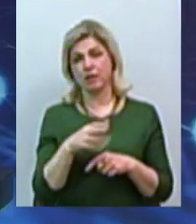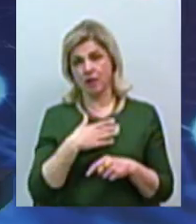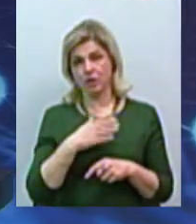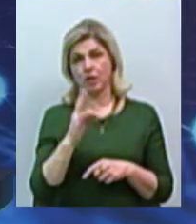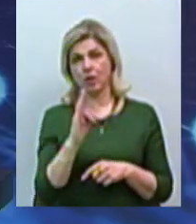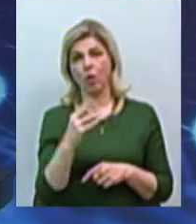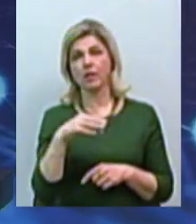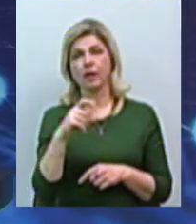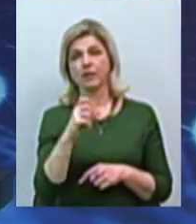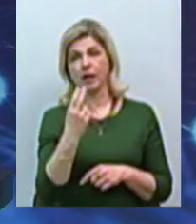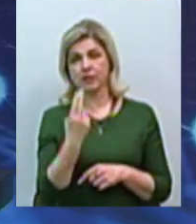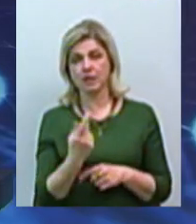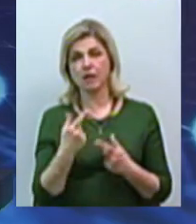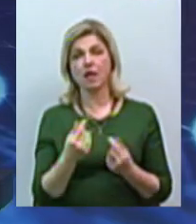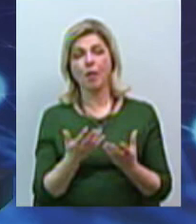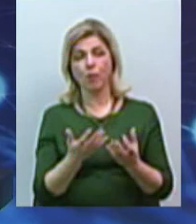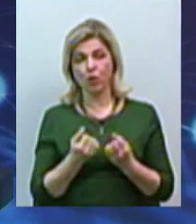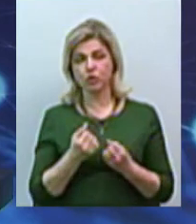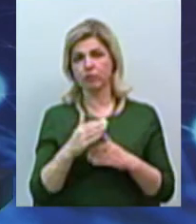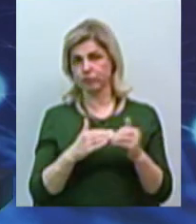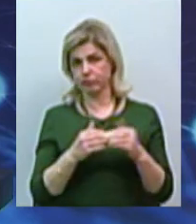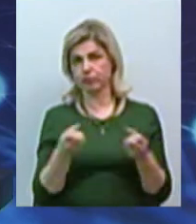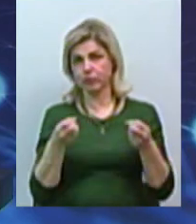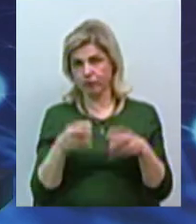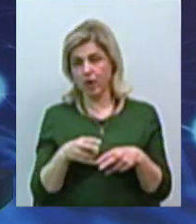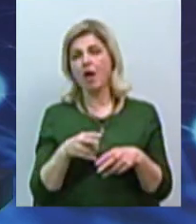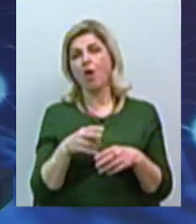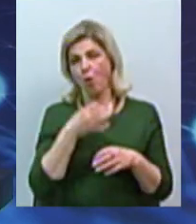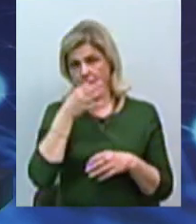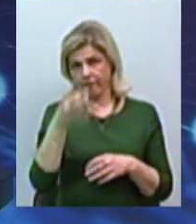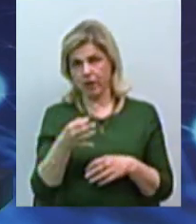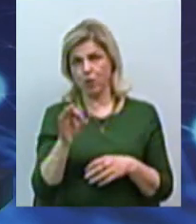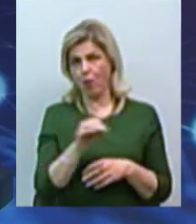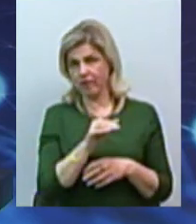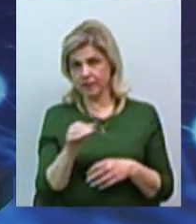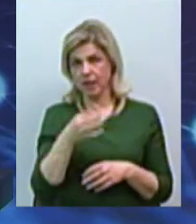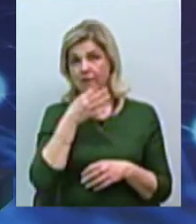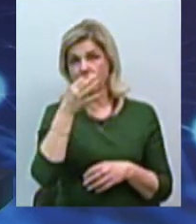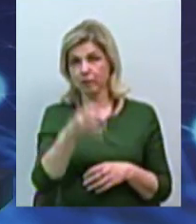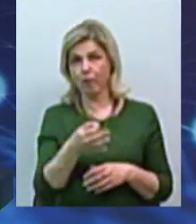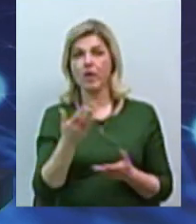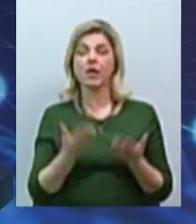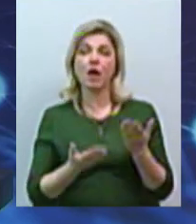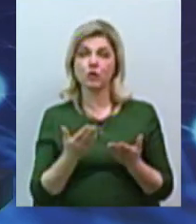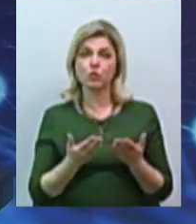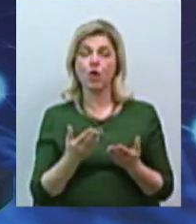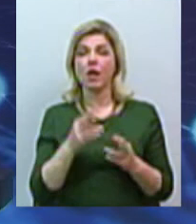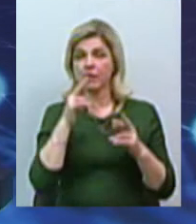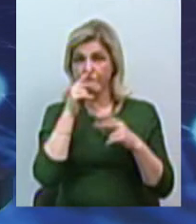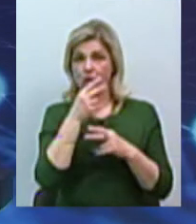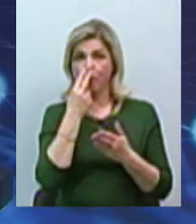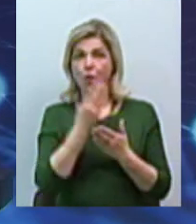ТЕЦ», де вона отримує фахову відповідь, більш того, офіційну відповідь. Якщо невірні